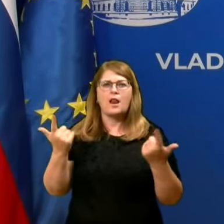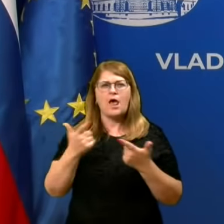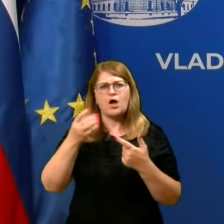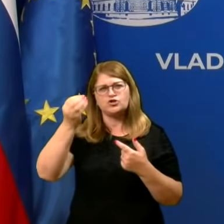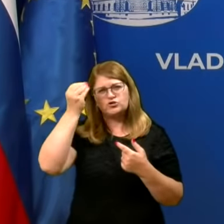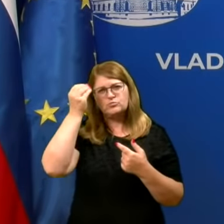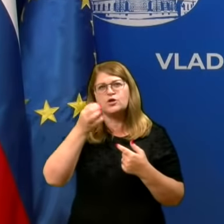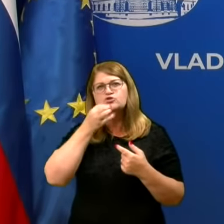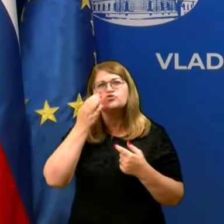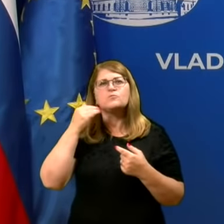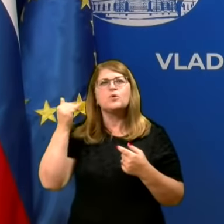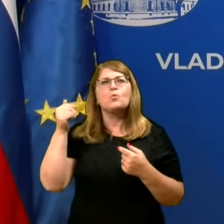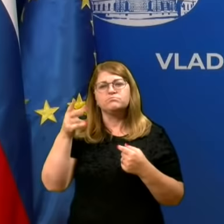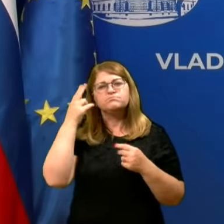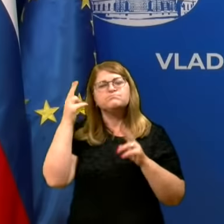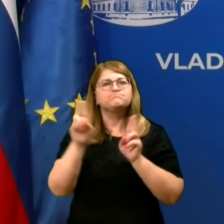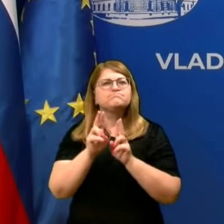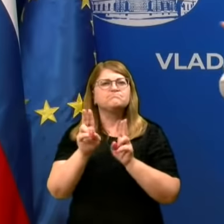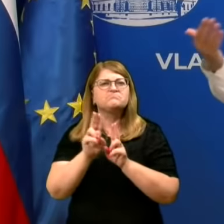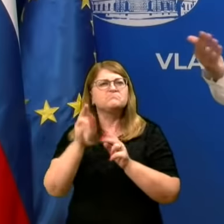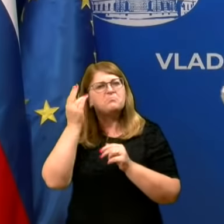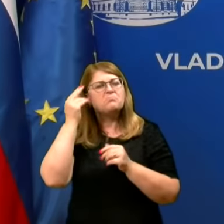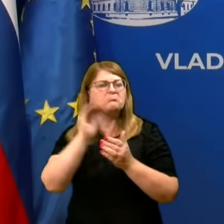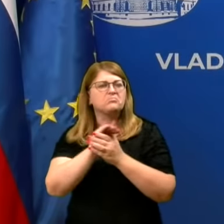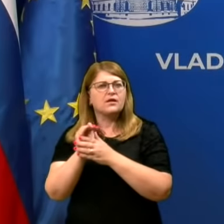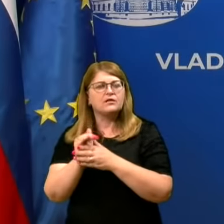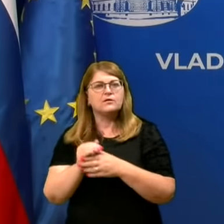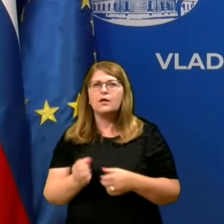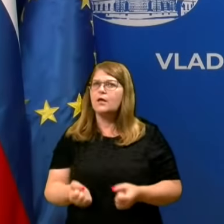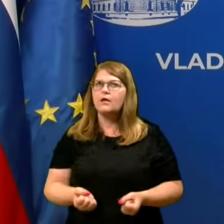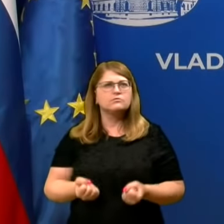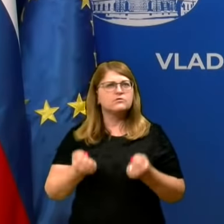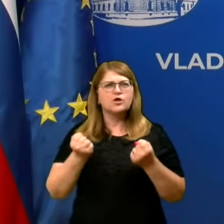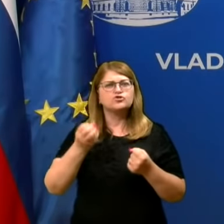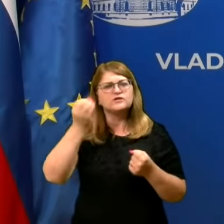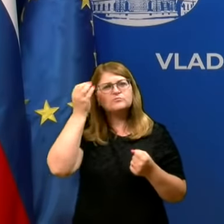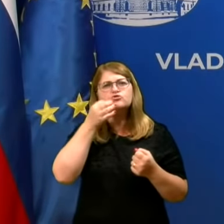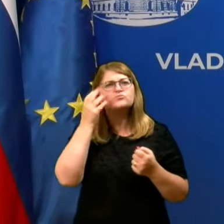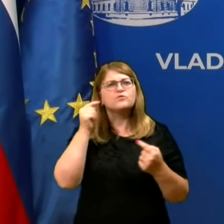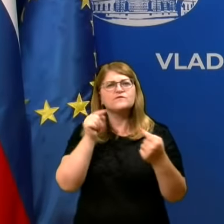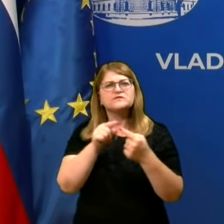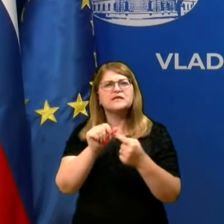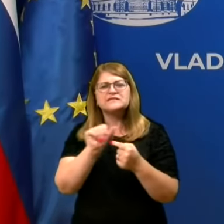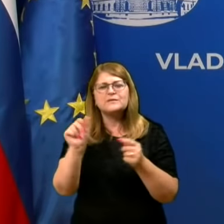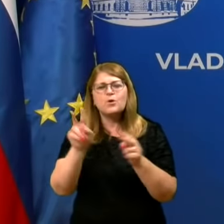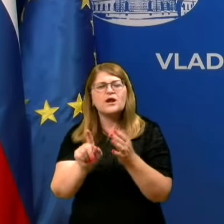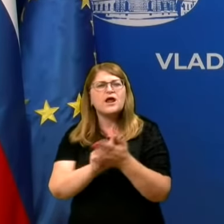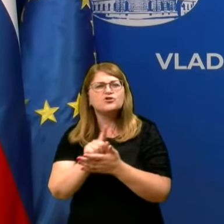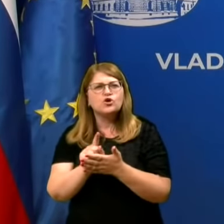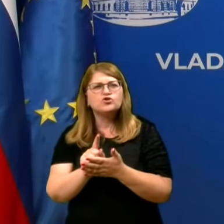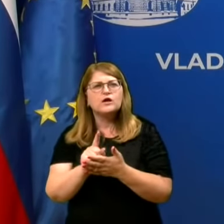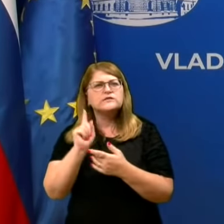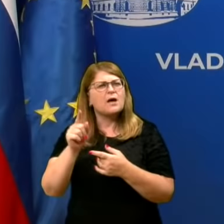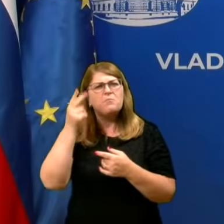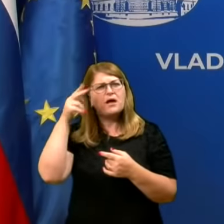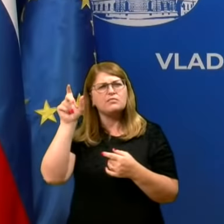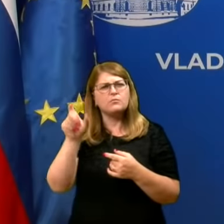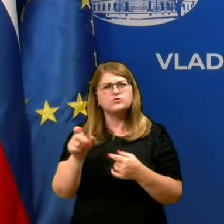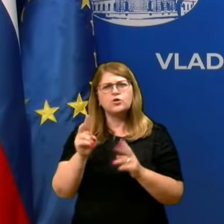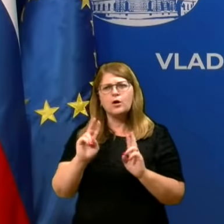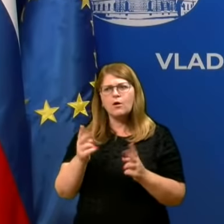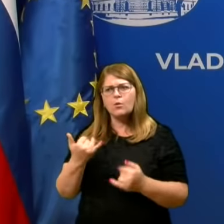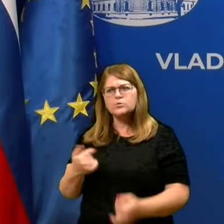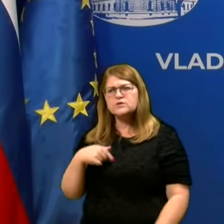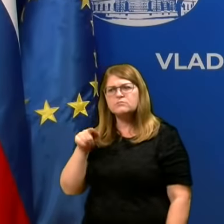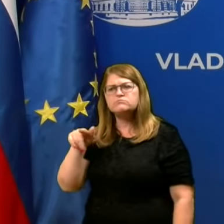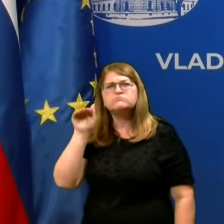bil v stiku s tvojimi znanci, težje se spomneš, če si bil mogoče v stiku z osebo samo za krajši čas, ampak jo ne poznaš. Kako jo bomo